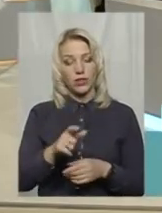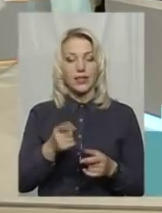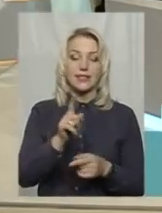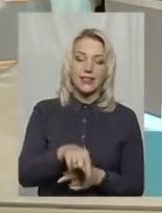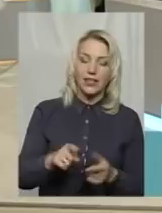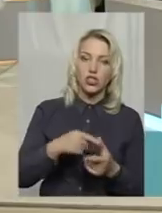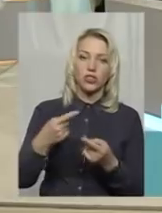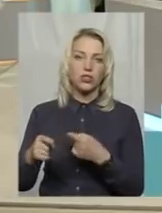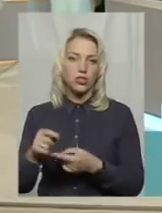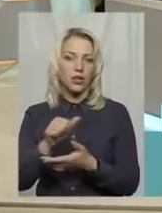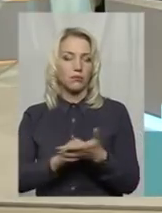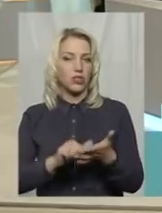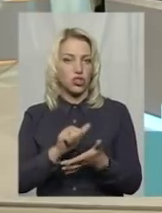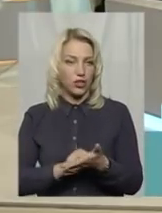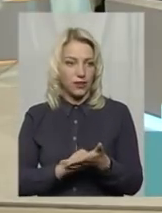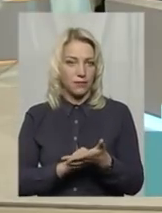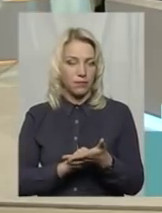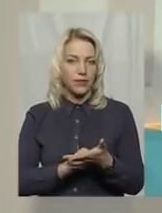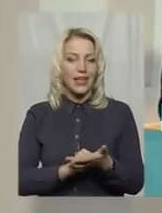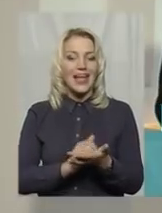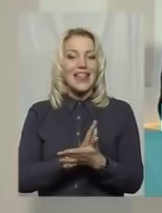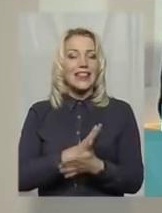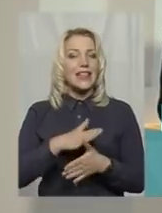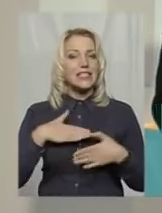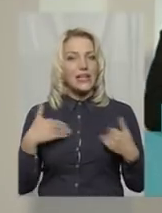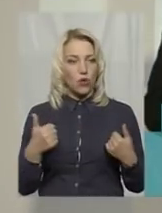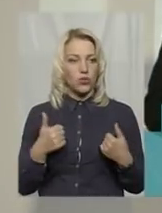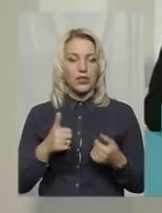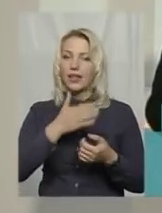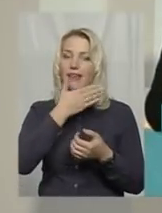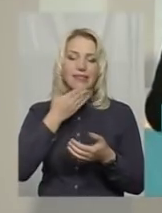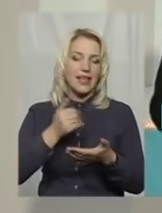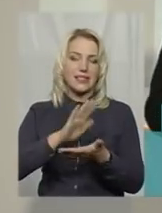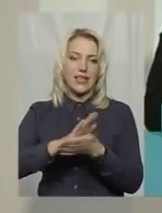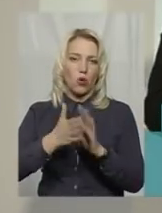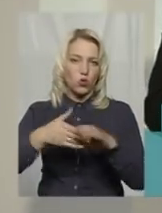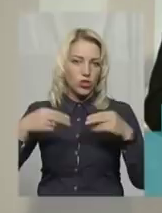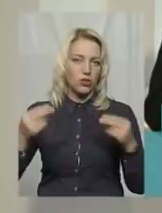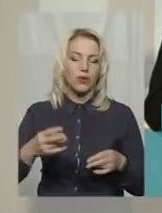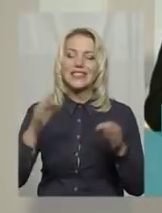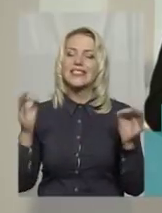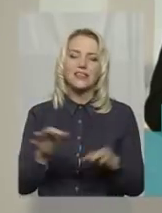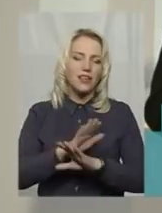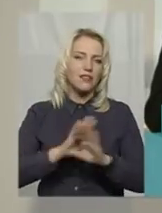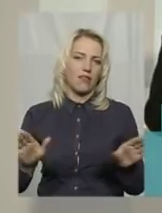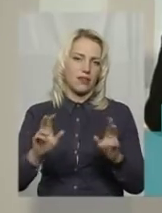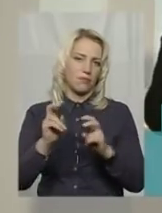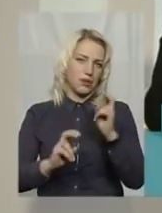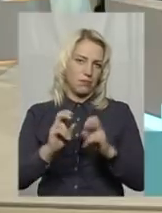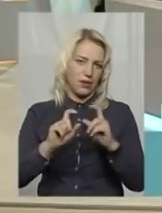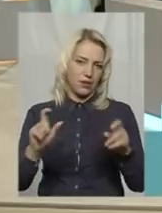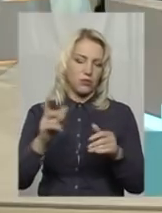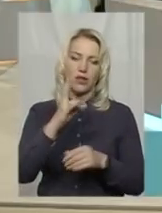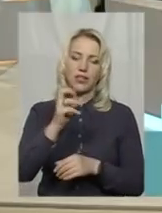інших причин, все ж таки, от не захотіла і не заключила договір ні з яким підприємством, ні з Хмельницьк-Газом,